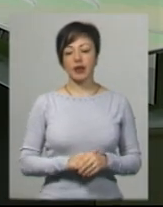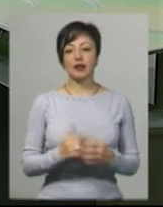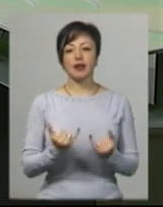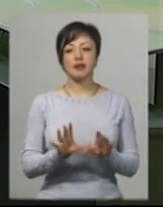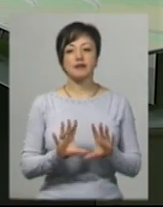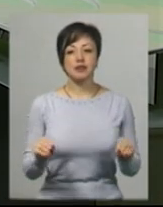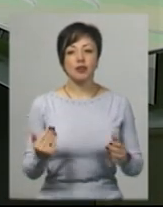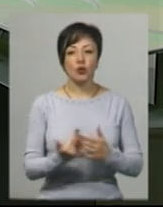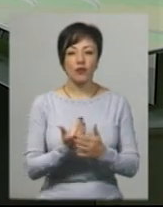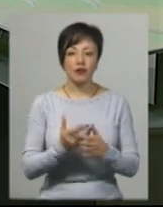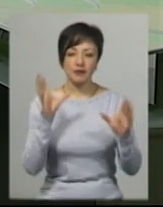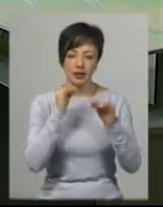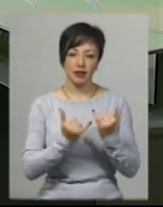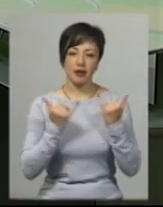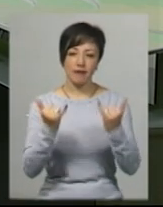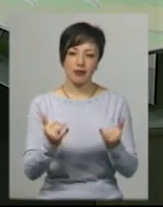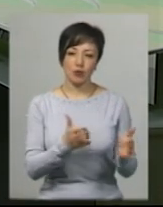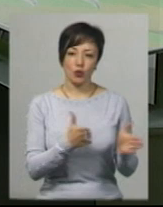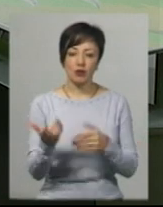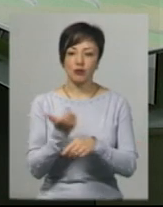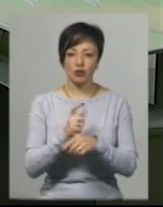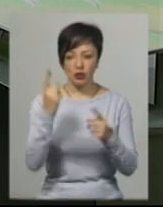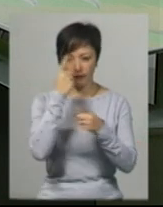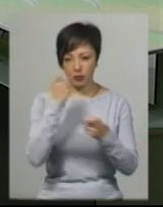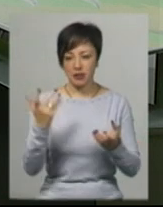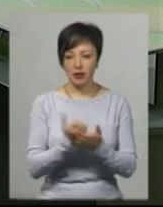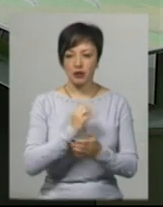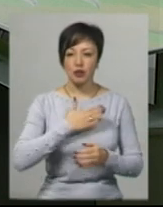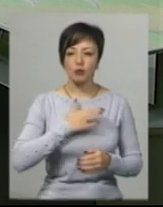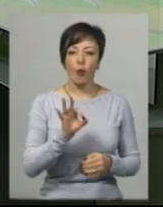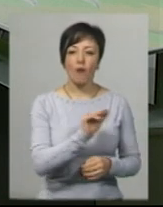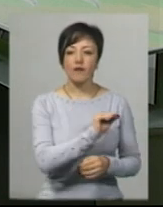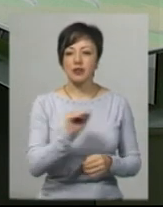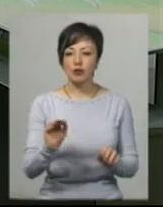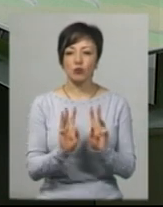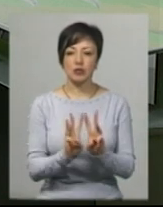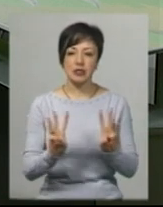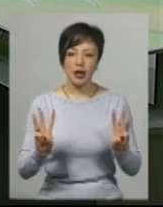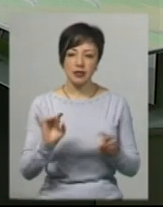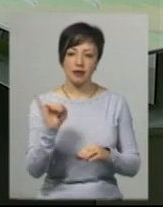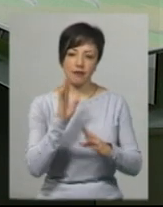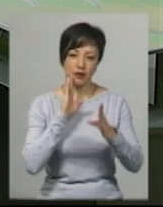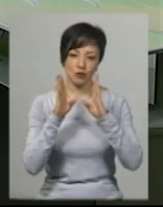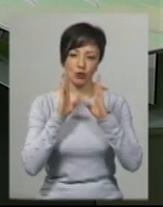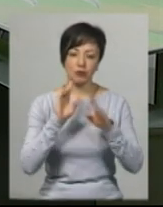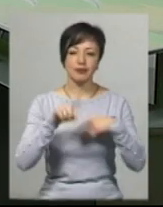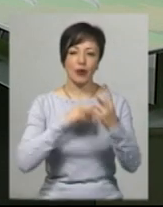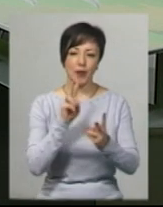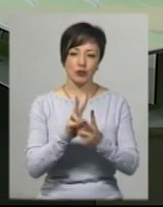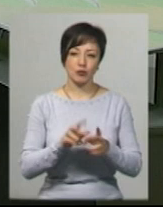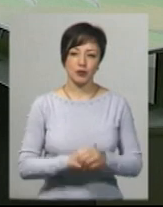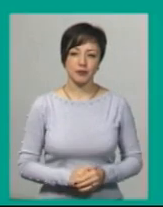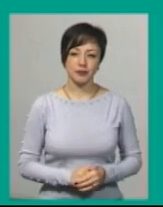Наразі це всі новини, які ми встигли для вас підготувати. Більше інформації знаходьте на нашому офіційному сайті та на сторінці у Facebook. Побачимось!